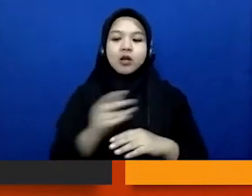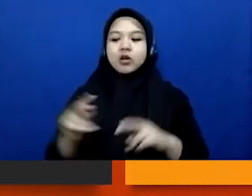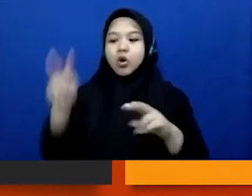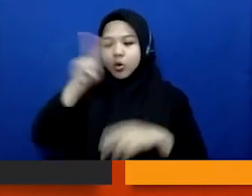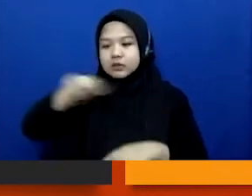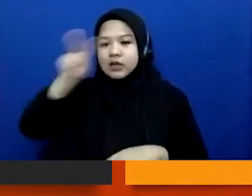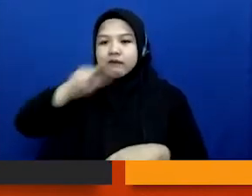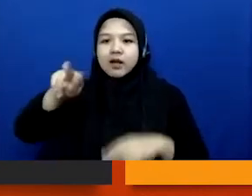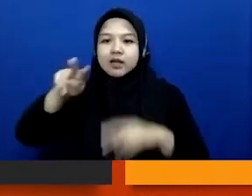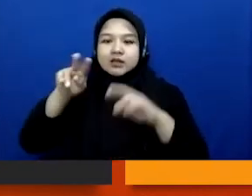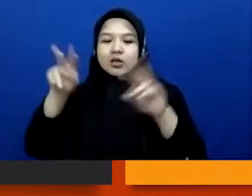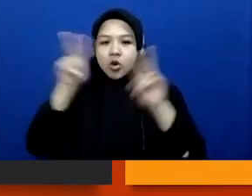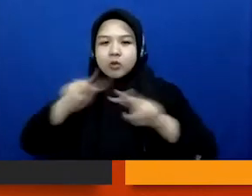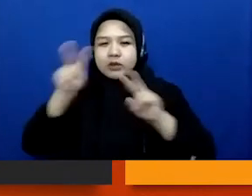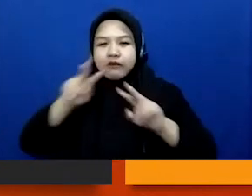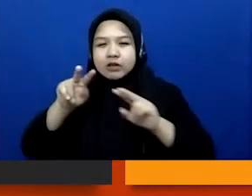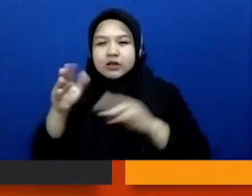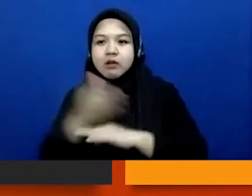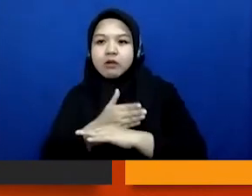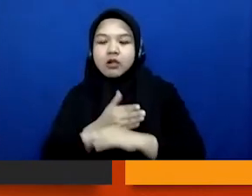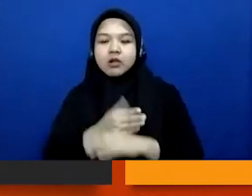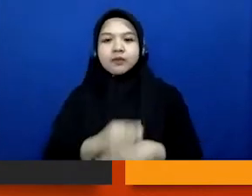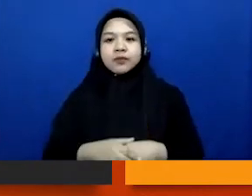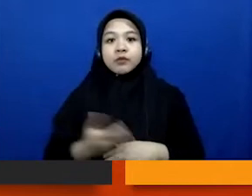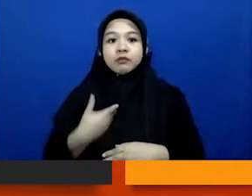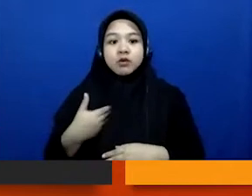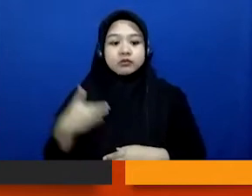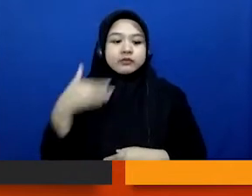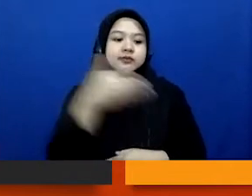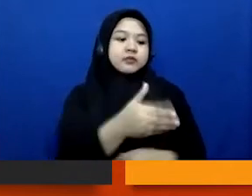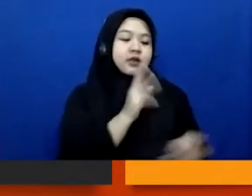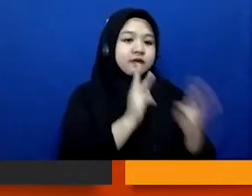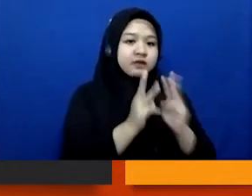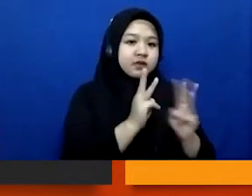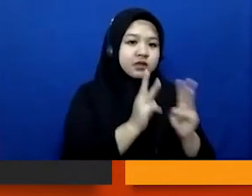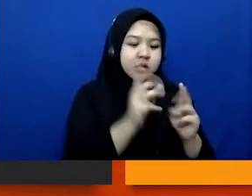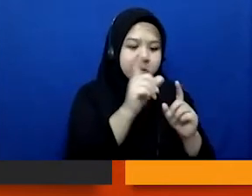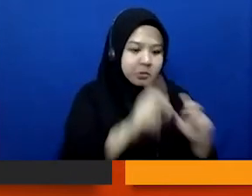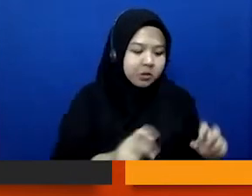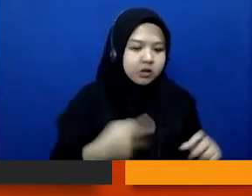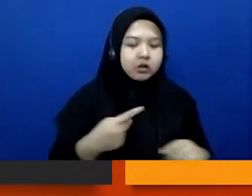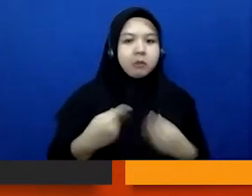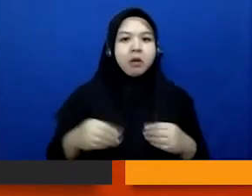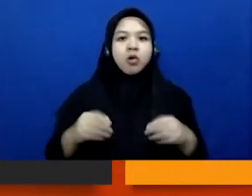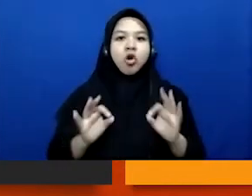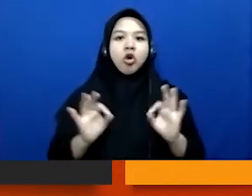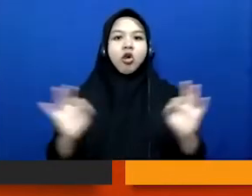jadi jangan sampai ketika terjun ke lapangan melakukan investigasi kita sama sekali tidak punya bahan